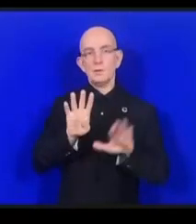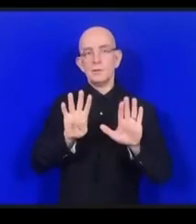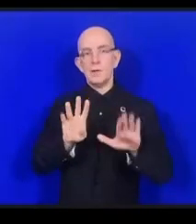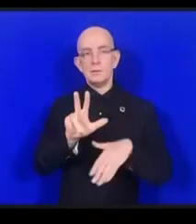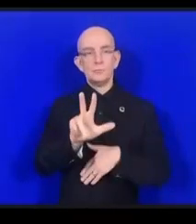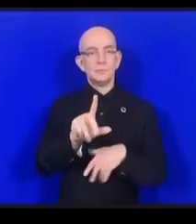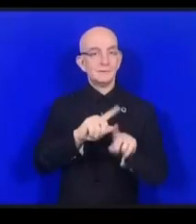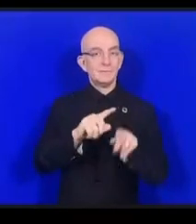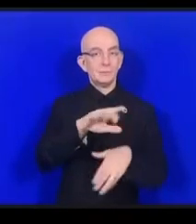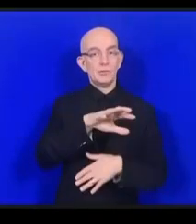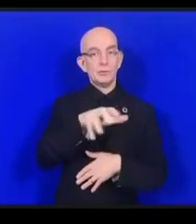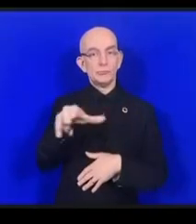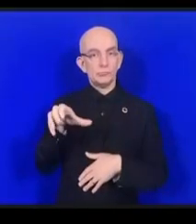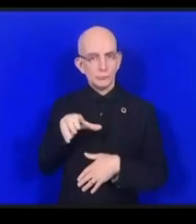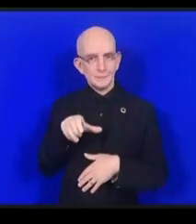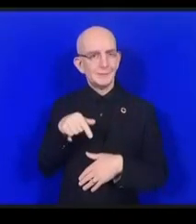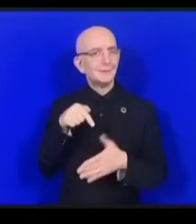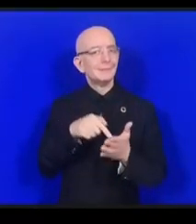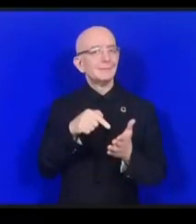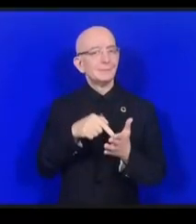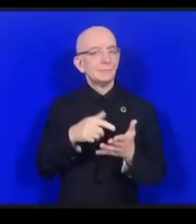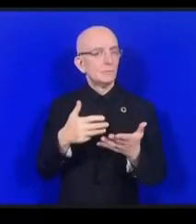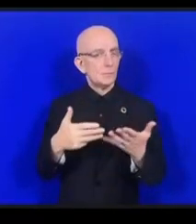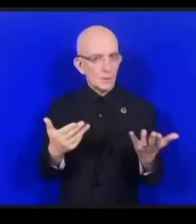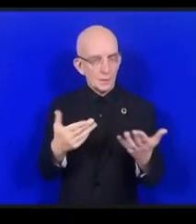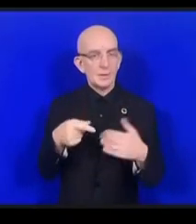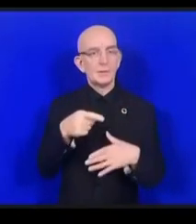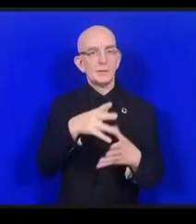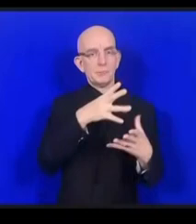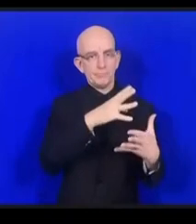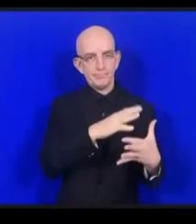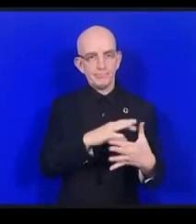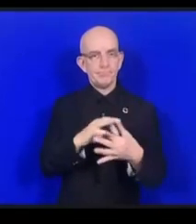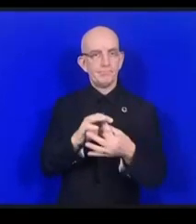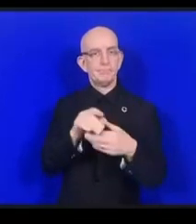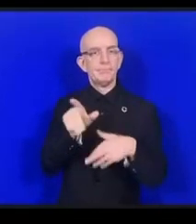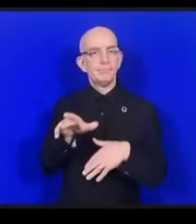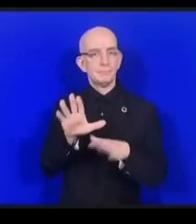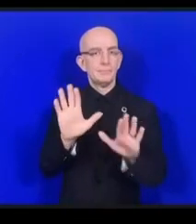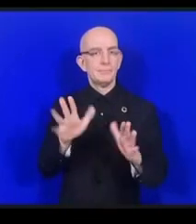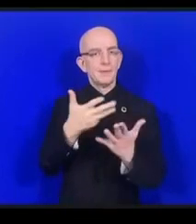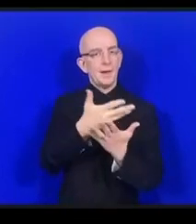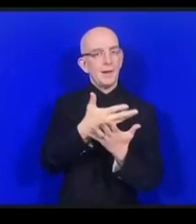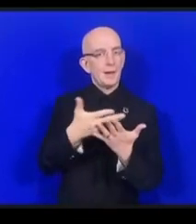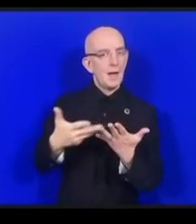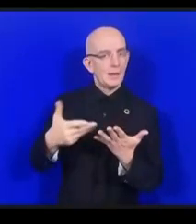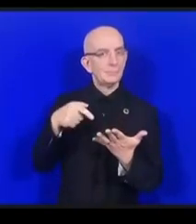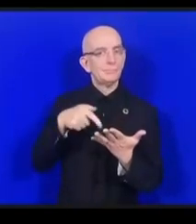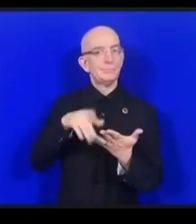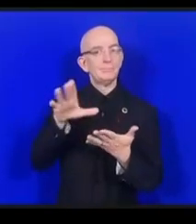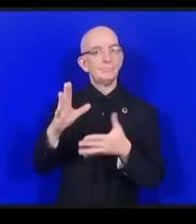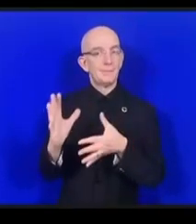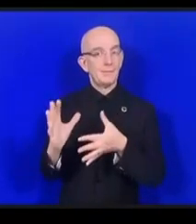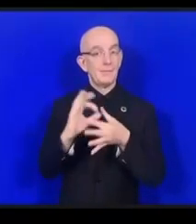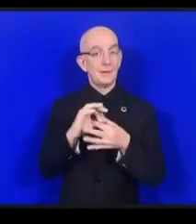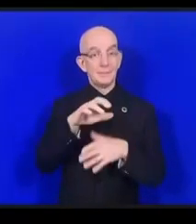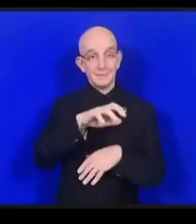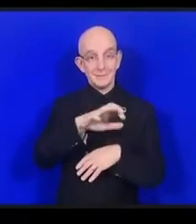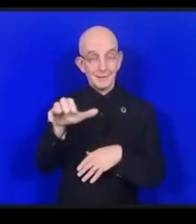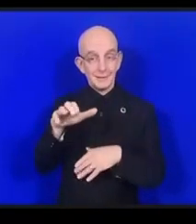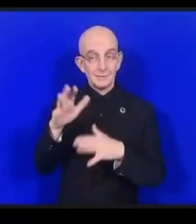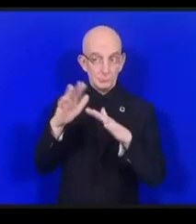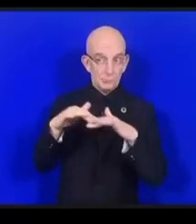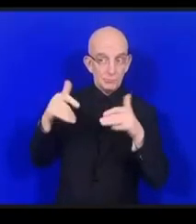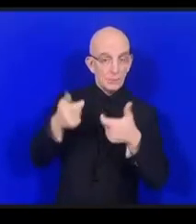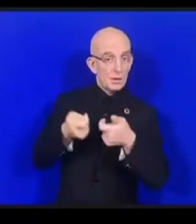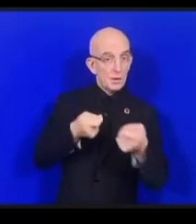faut inclure cela dans la phraseologie utilisée par les membres de l'UNESCO lorsqu'ils